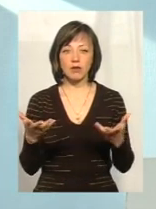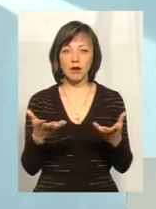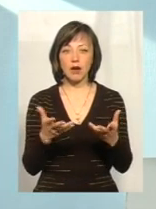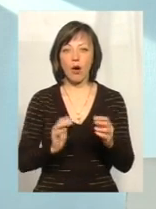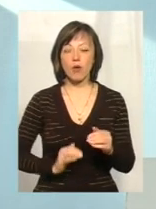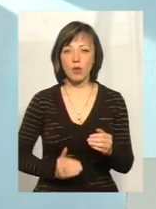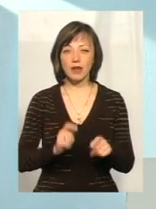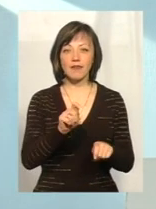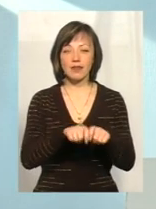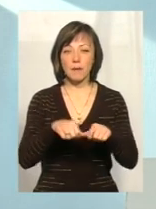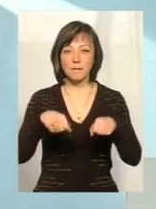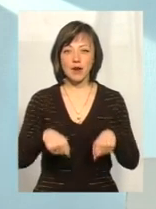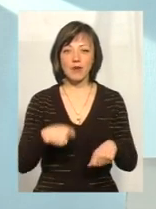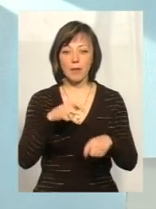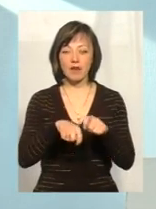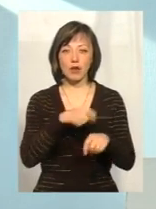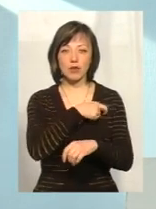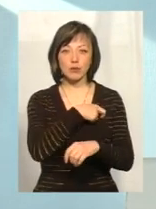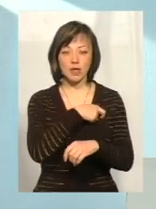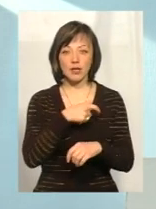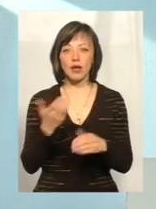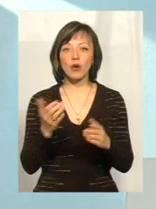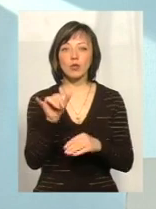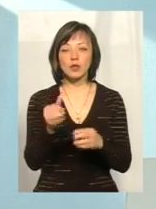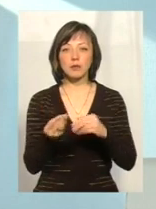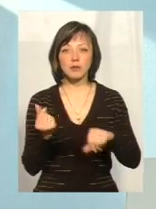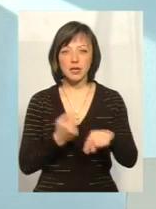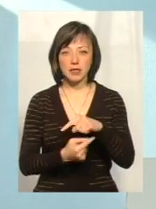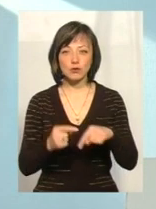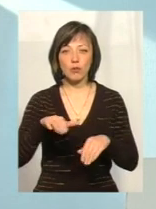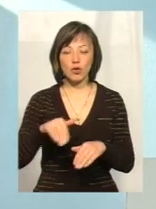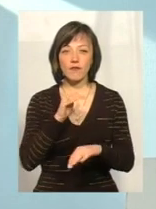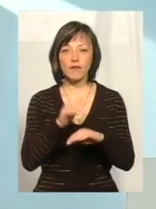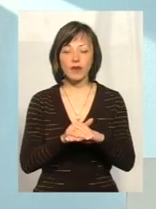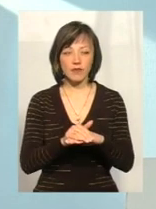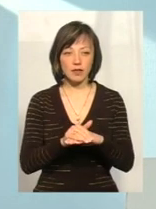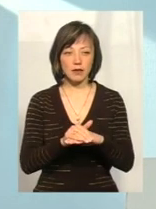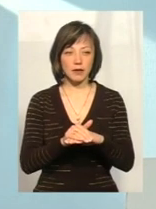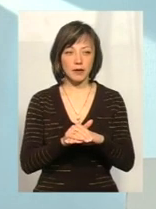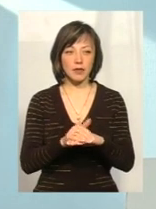Тобто я перевіряю депутатів на те, які в них є бізнеси, щоб потім виявити